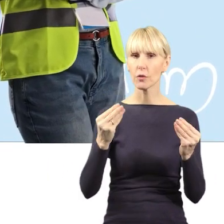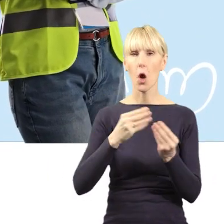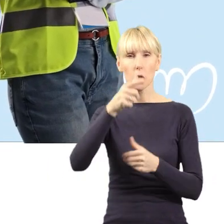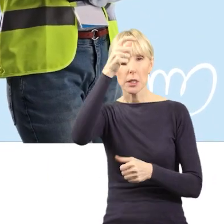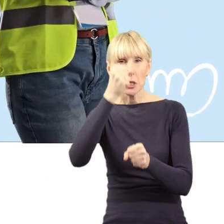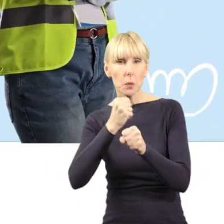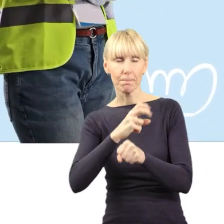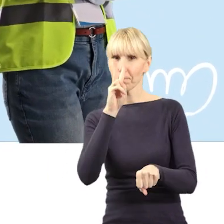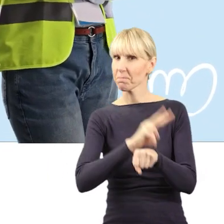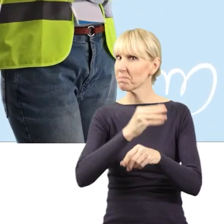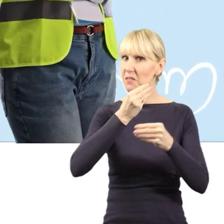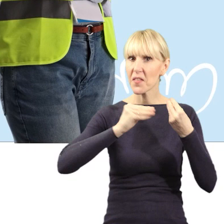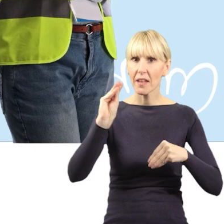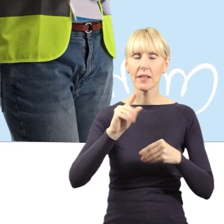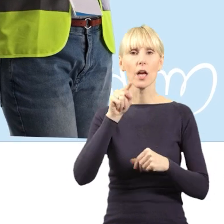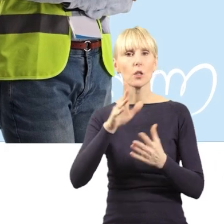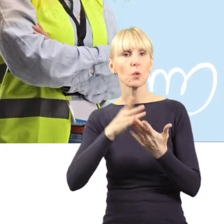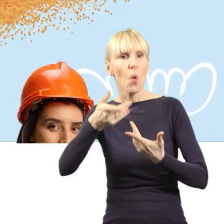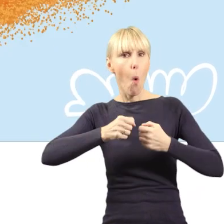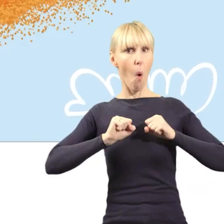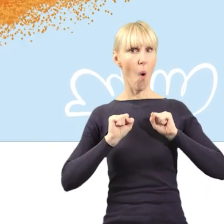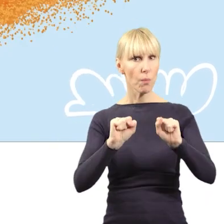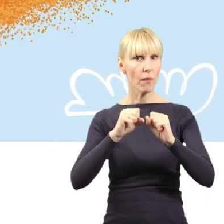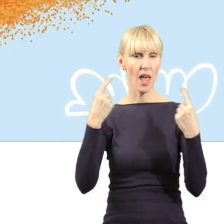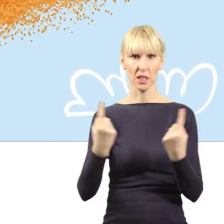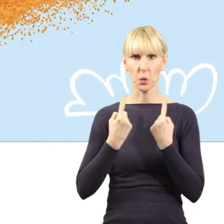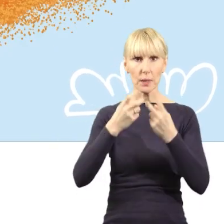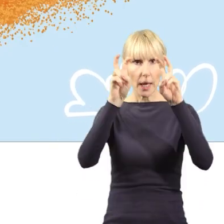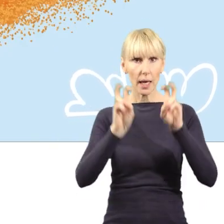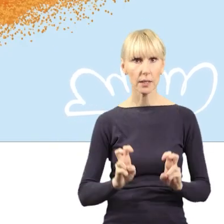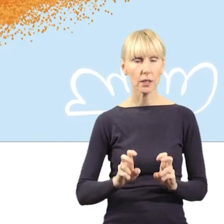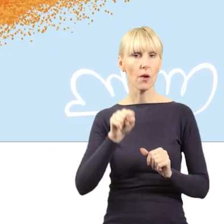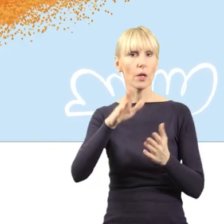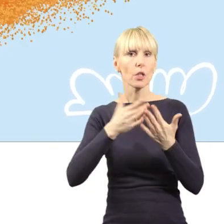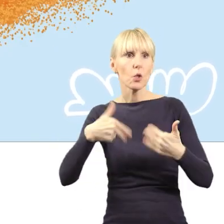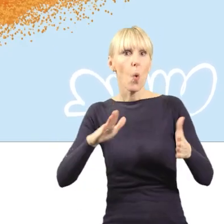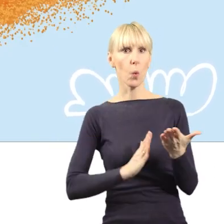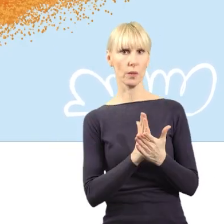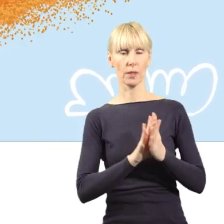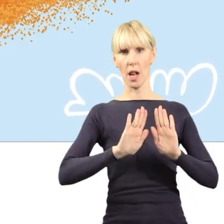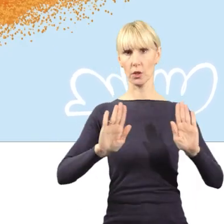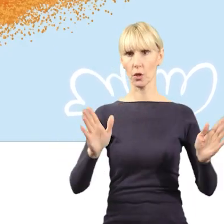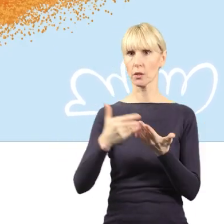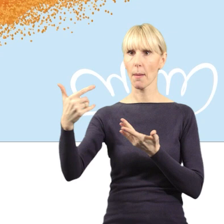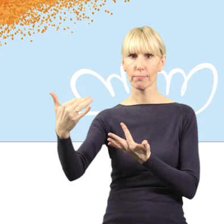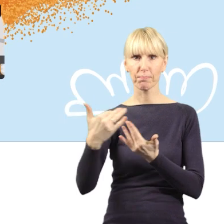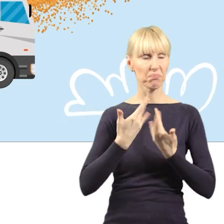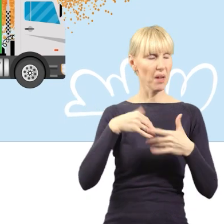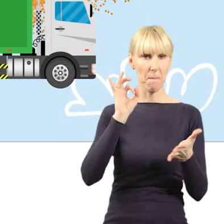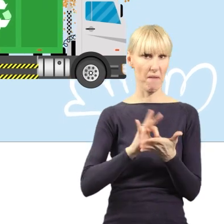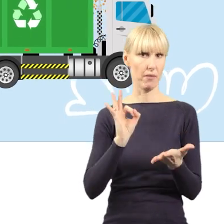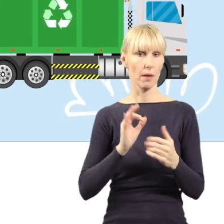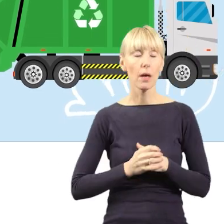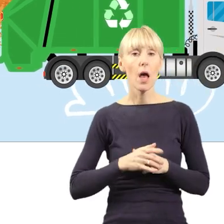i zatrudniać więcej pracowników. Staje się bardziej odporne na sytuacje kryzysowe, uniezależnia się od niepewnych dostaw